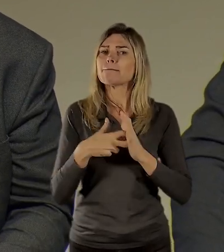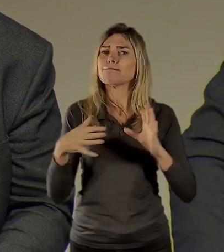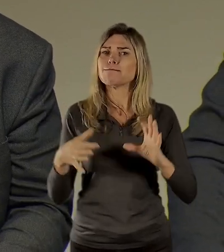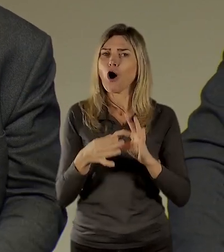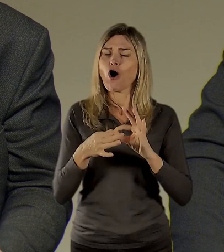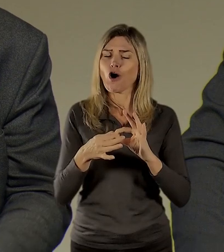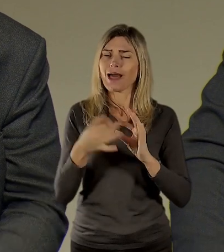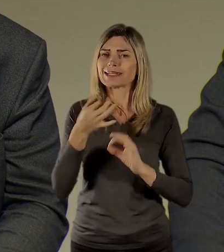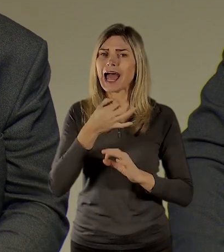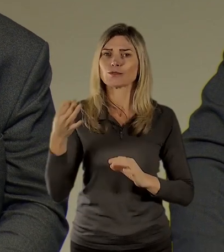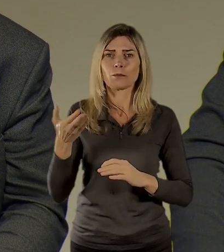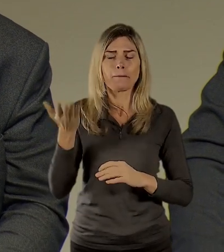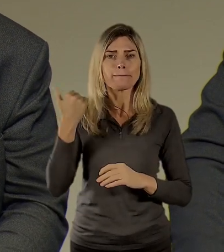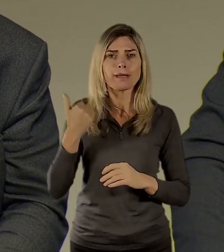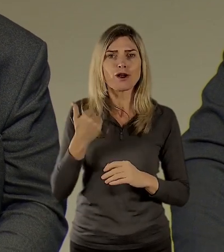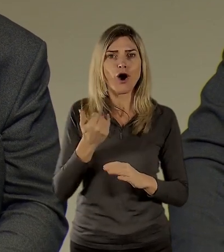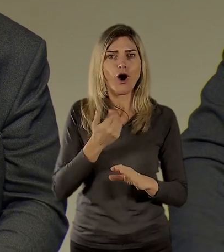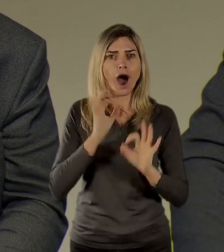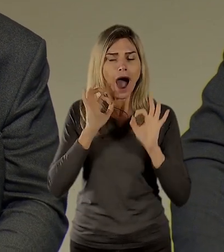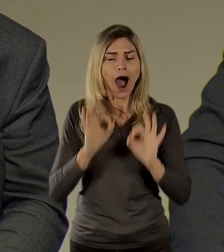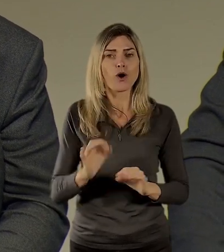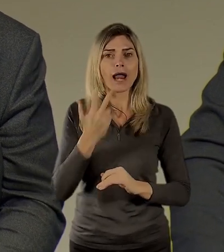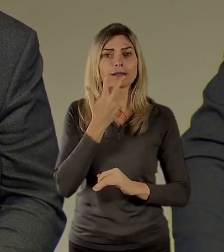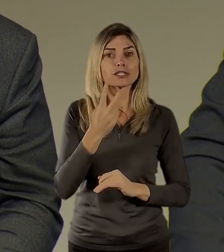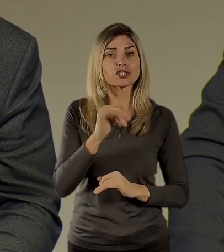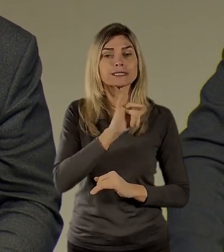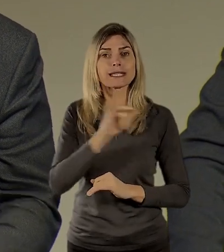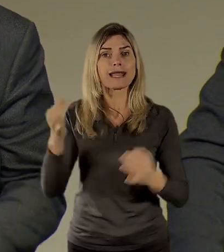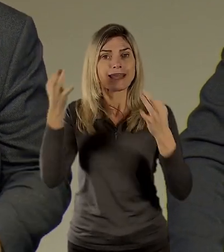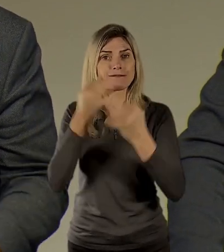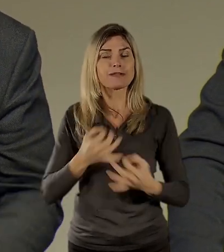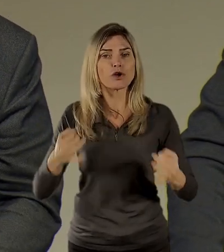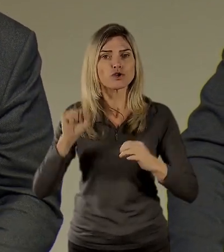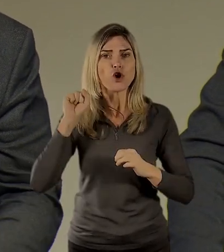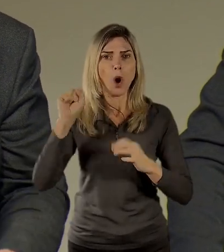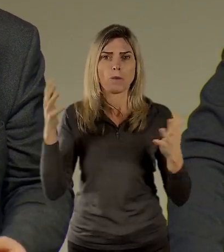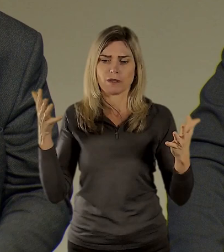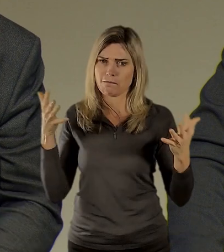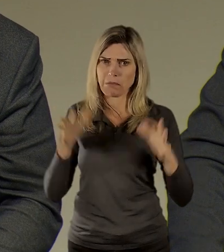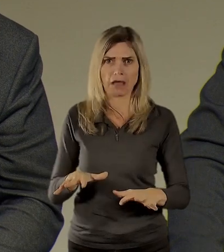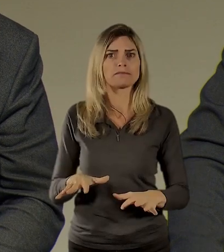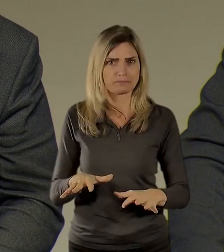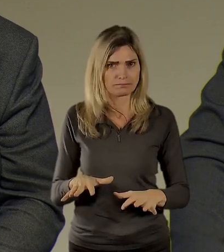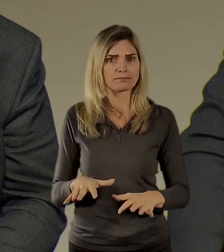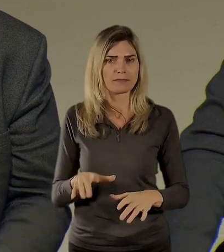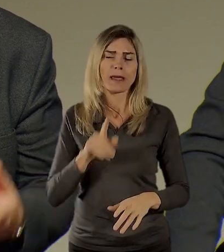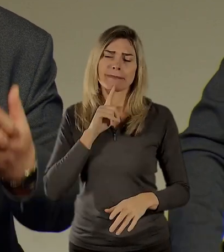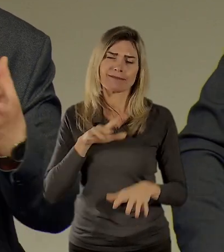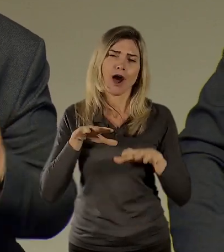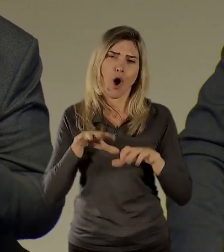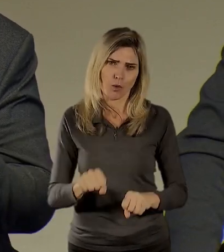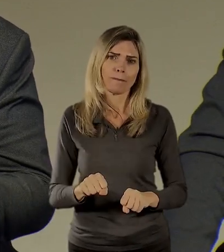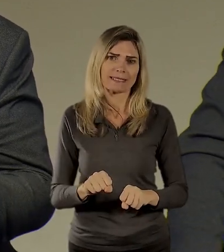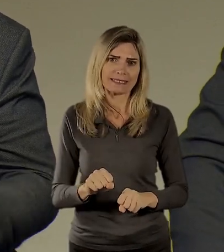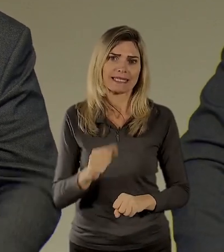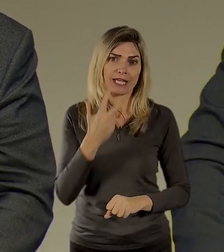datu, kdy to bylo 30 let, od pádu komunismu sovětského panství u nás, byť ta okupace trvala na konecné 20, ale